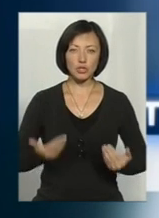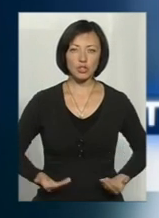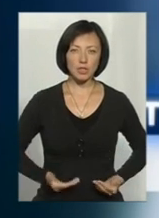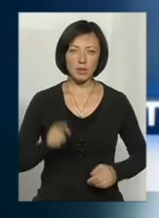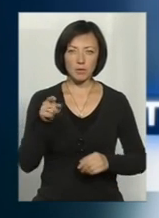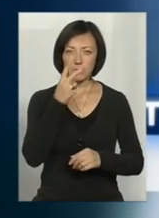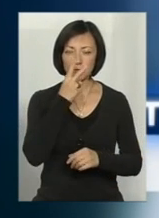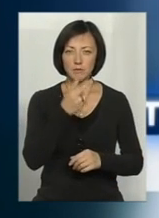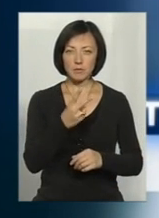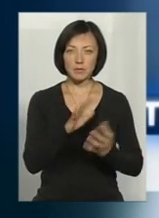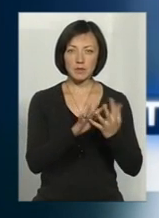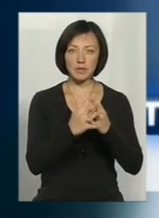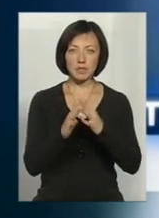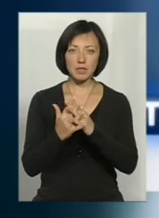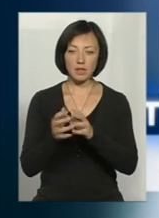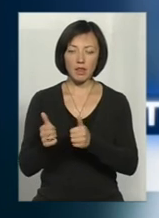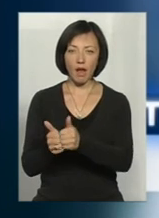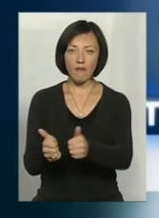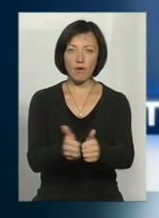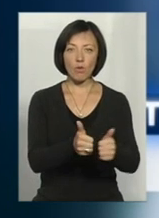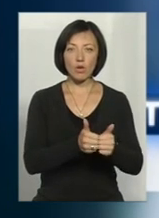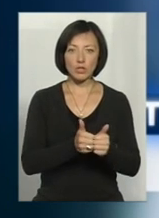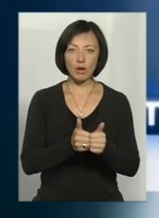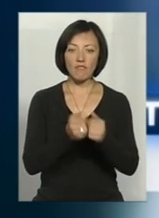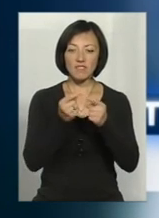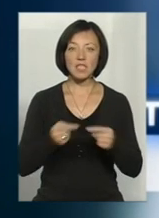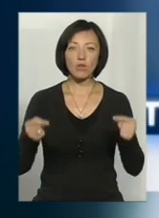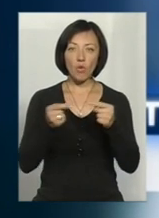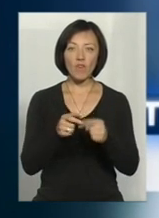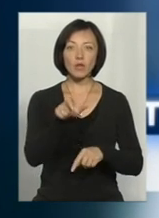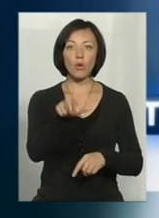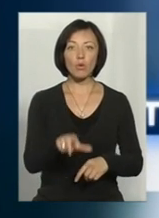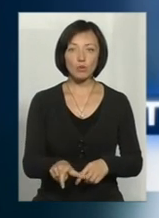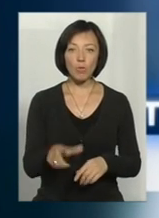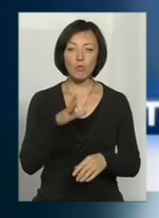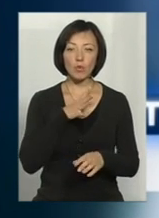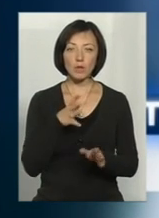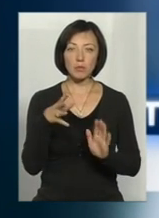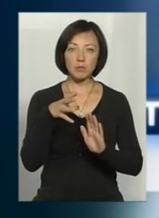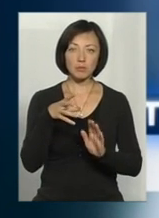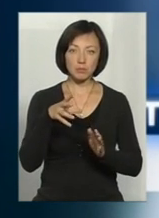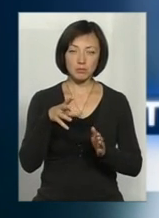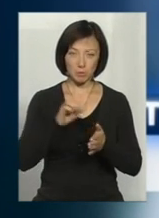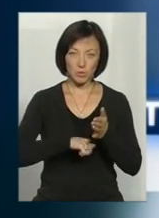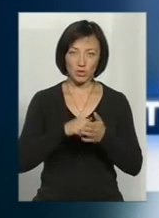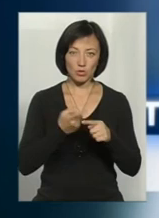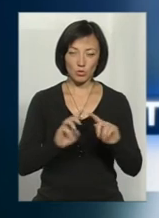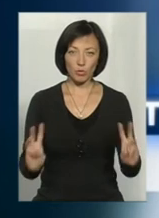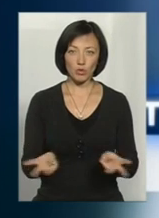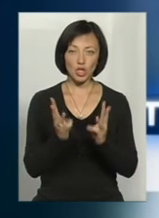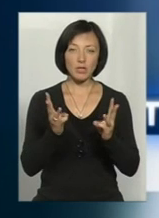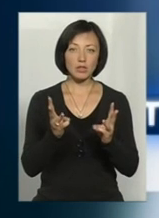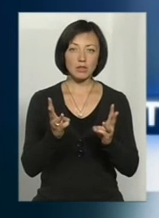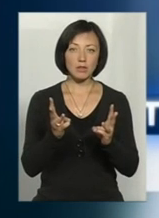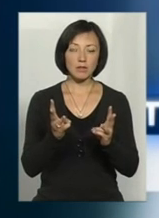проживають, філ лонкологічних, встановити особу, яка могла б бути причетна до цього, і